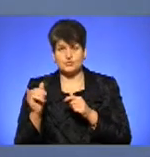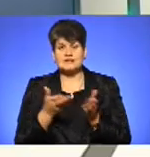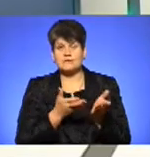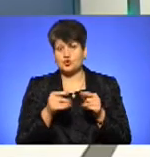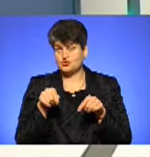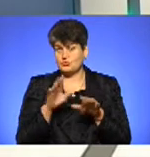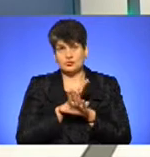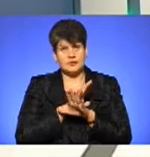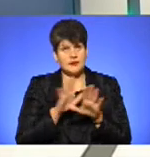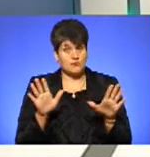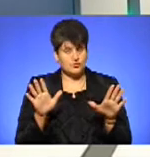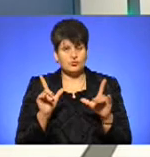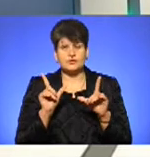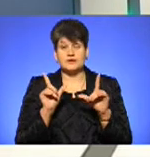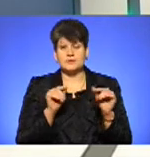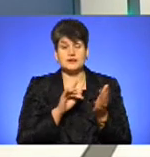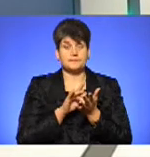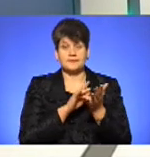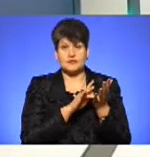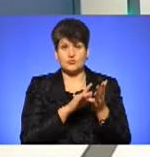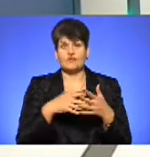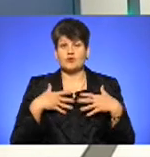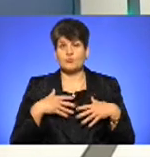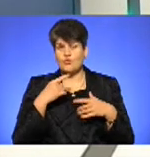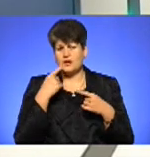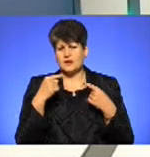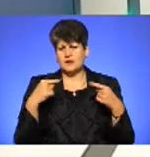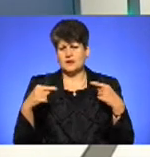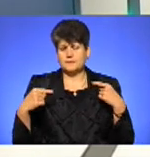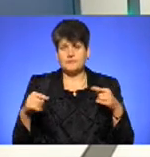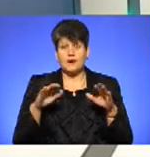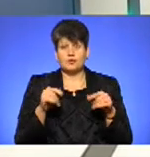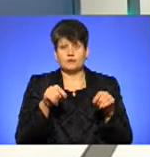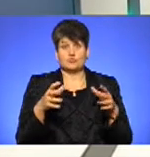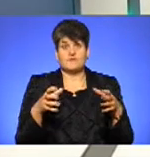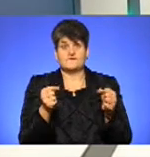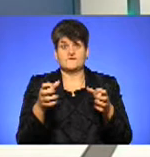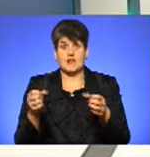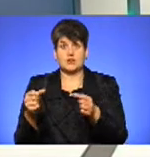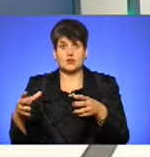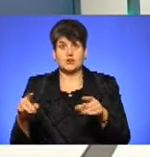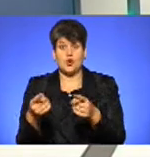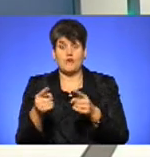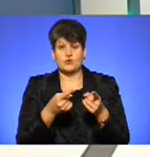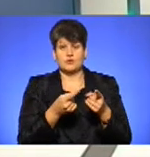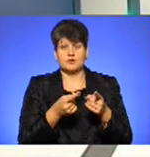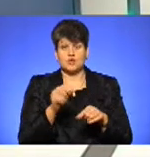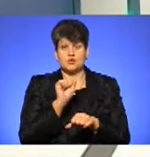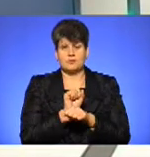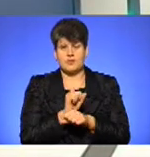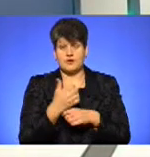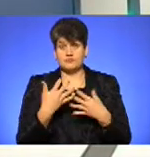бути не можуть, бо вони гастролюють незаконно в Криму і говорять про нас, казано що, а потім їх тут виловлюють і зупиняють вже інколи постфактом.